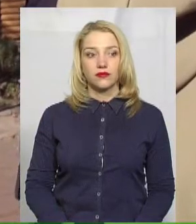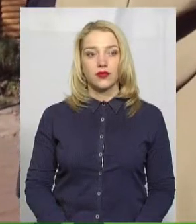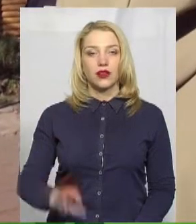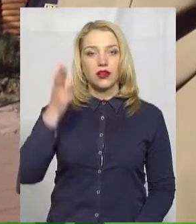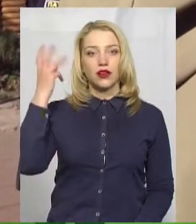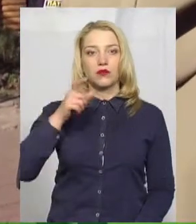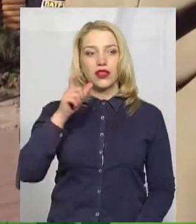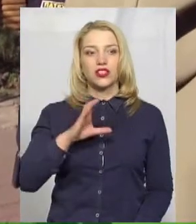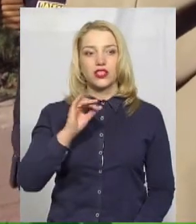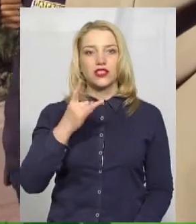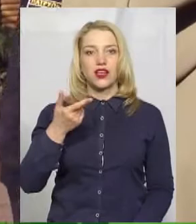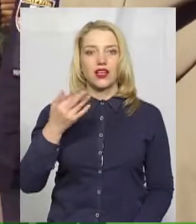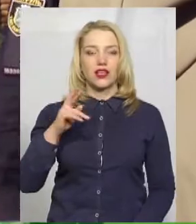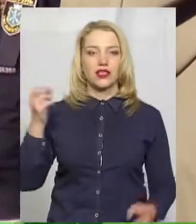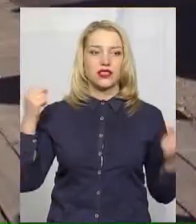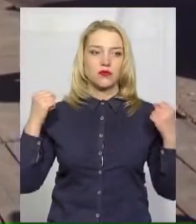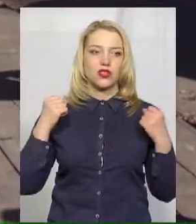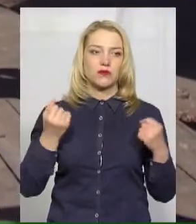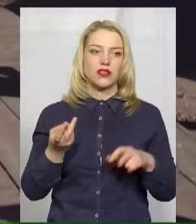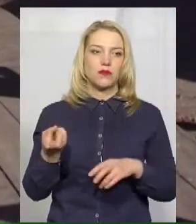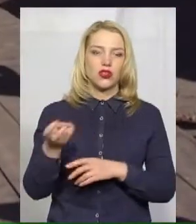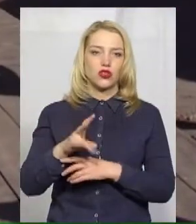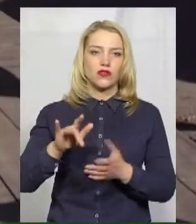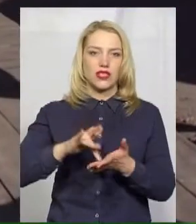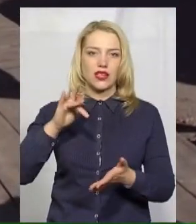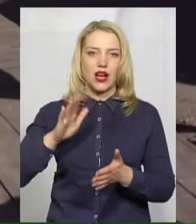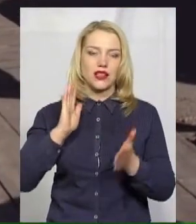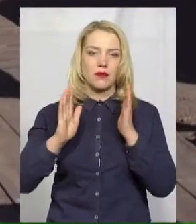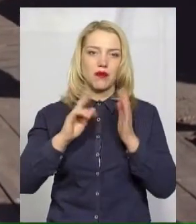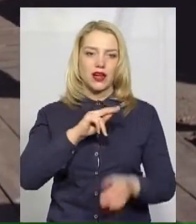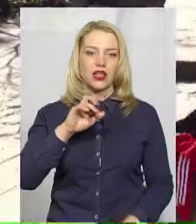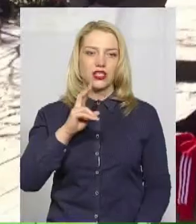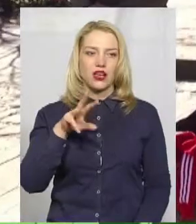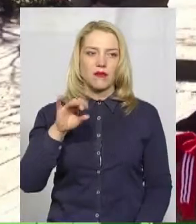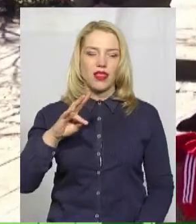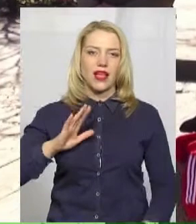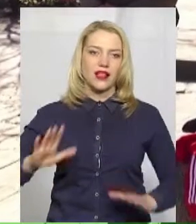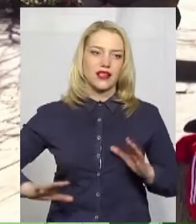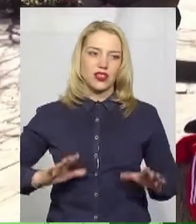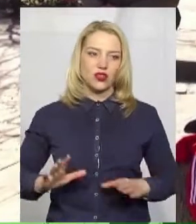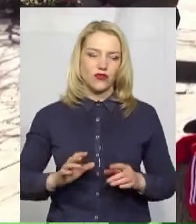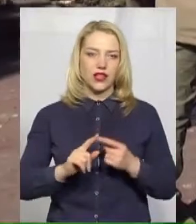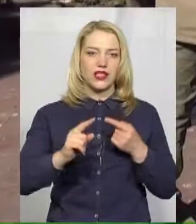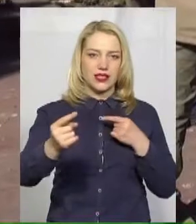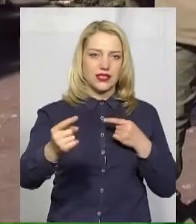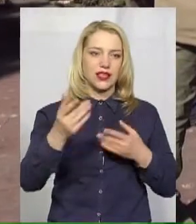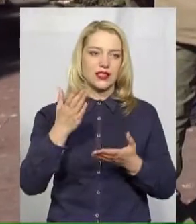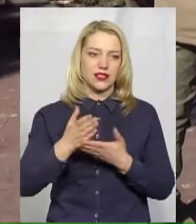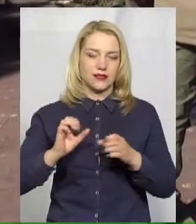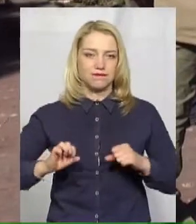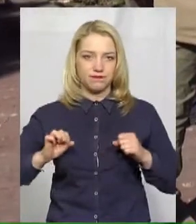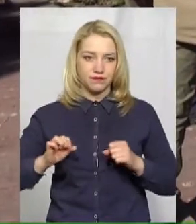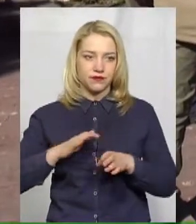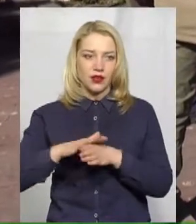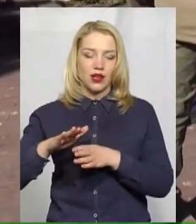Хмельниччанин Сергій – спортсмен. Сьогодні прийшов з учнями до центрального парку імені Чекмана потренуватися. Дистанції намагаються дотримуватися. Каже, не